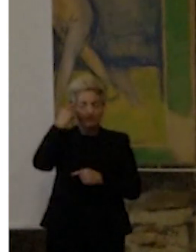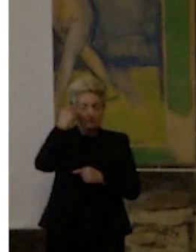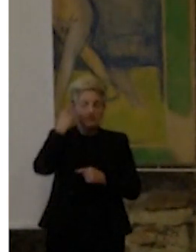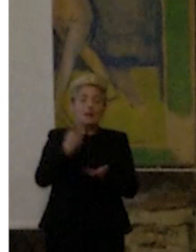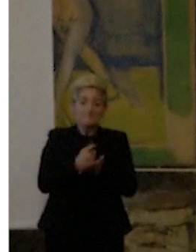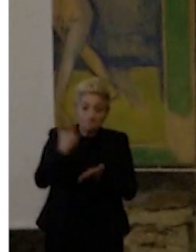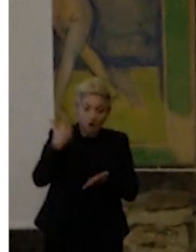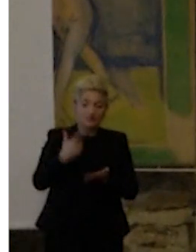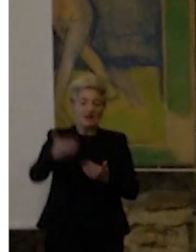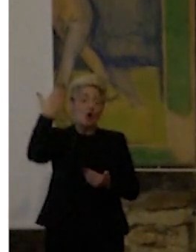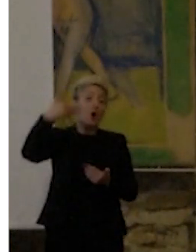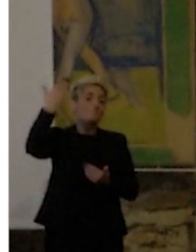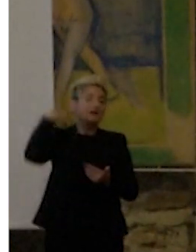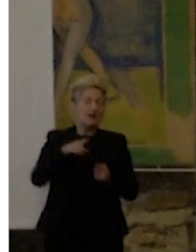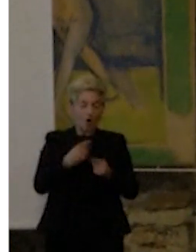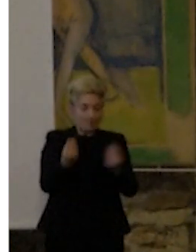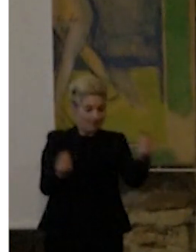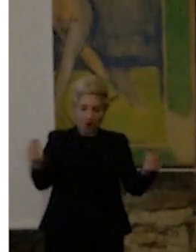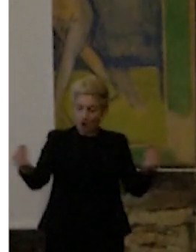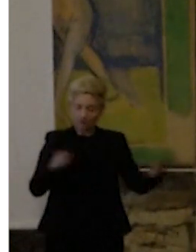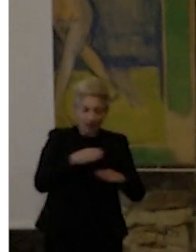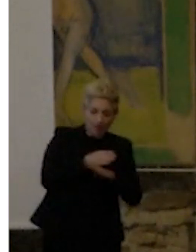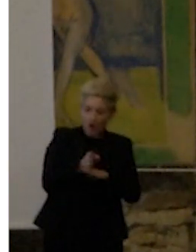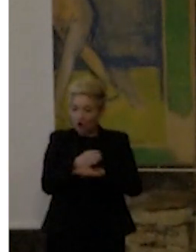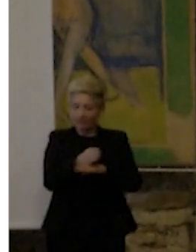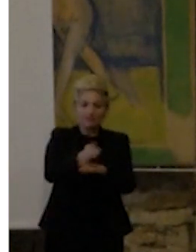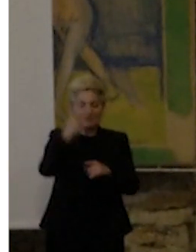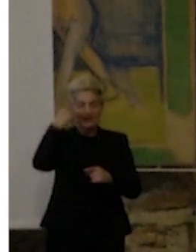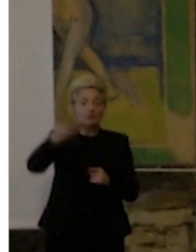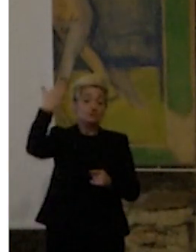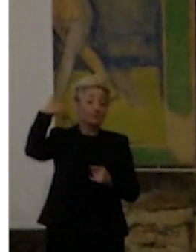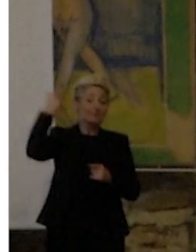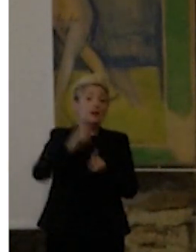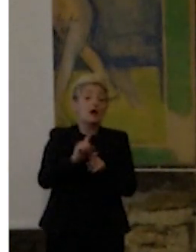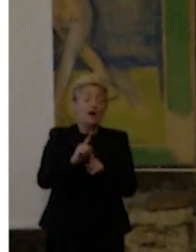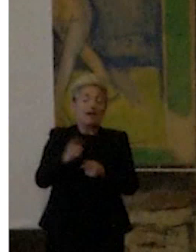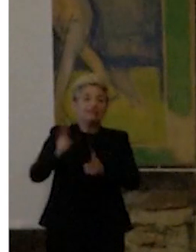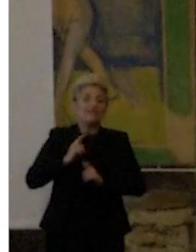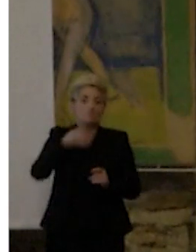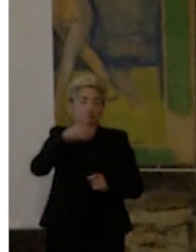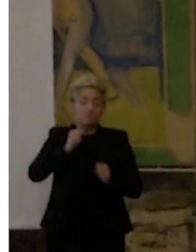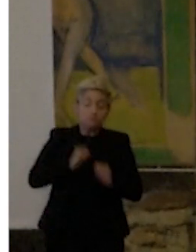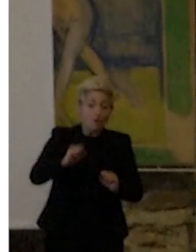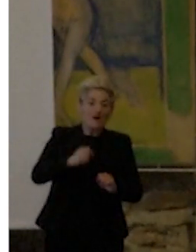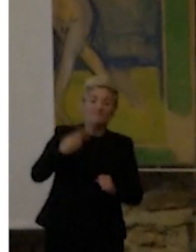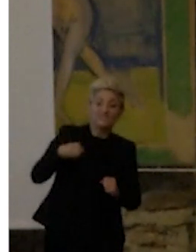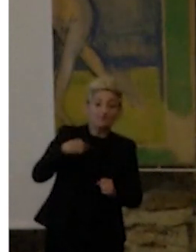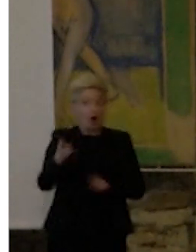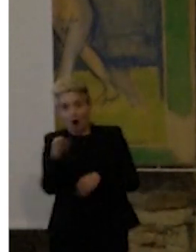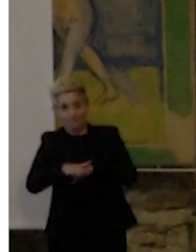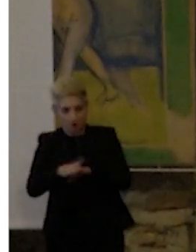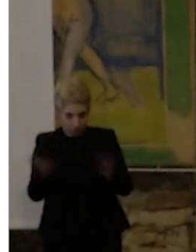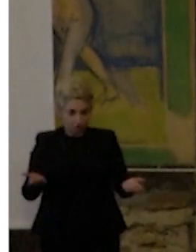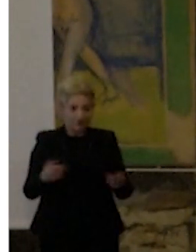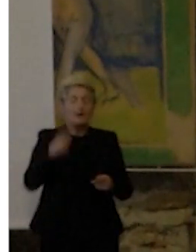sapersi orientare tra le cose, faceva la differenza tra la vita e la morte. Homo sapiens, da che si è chiamato così, immerso nell'ambiente,